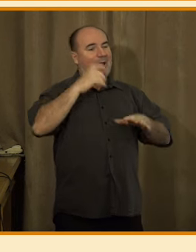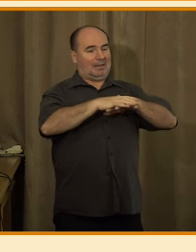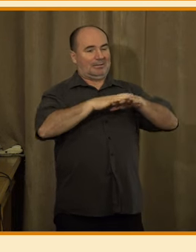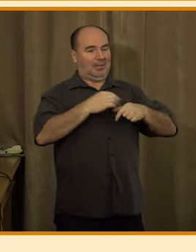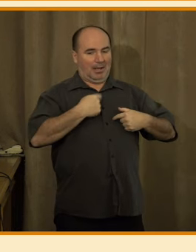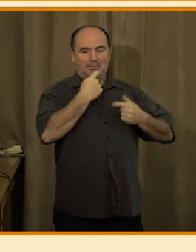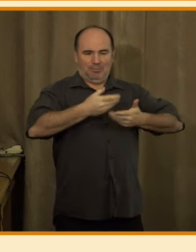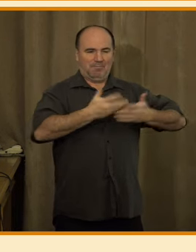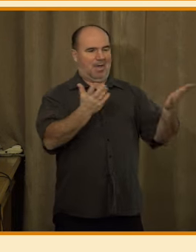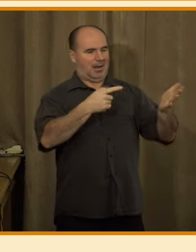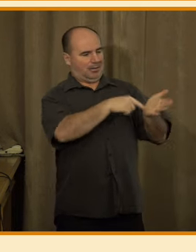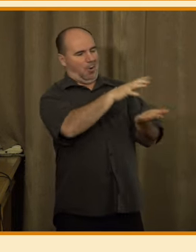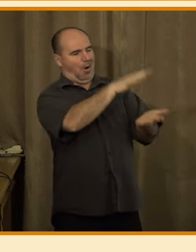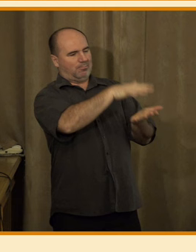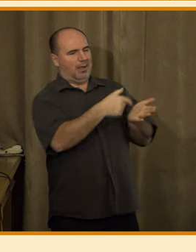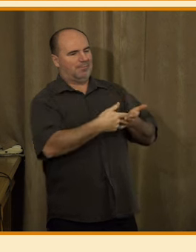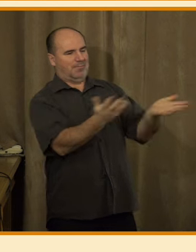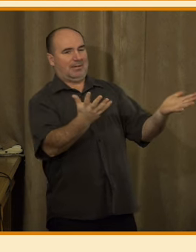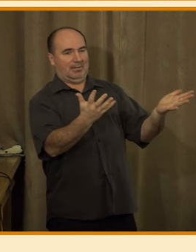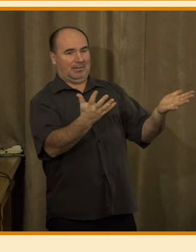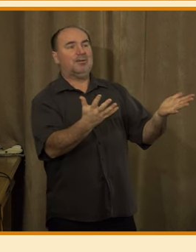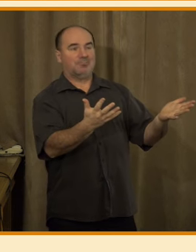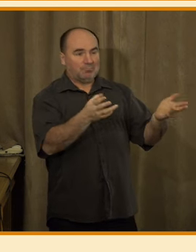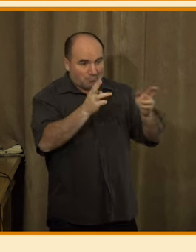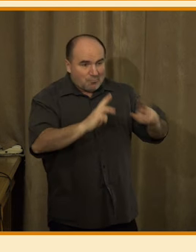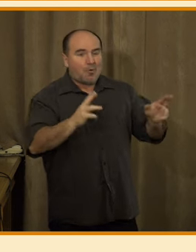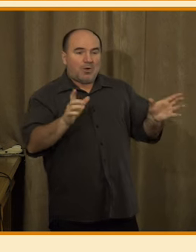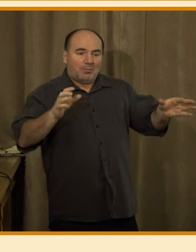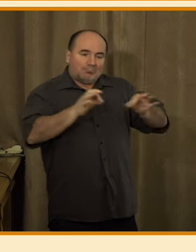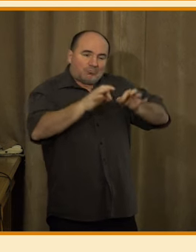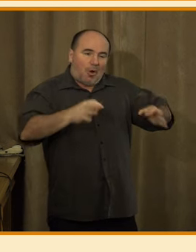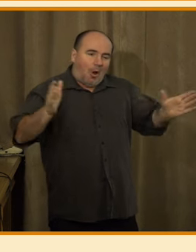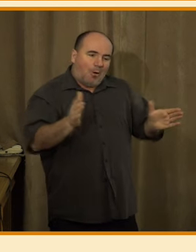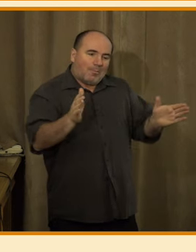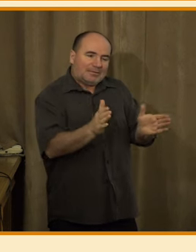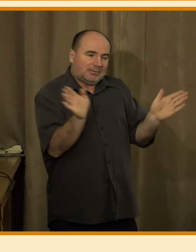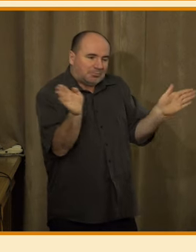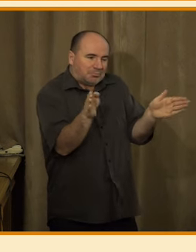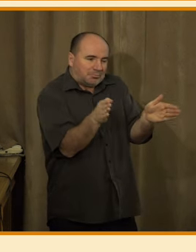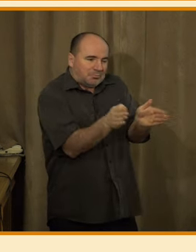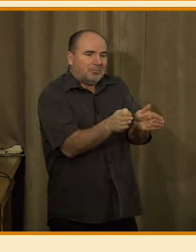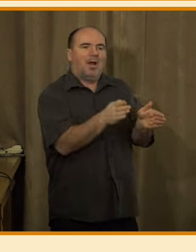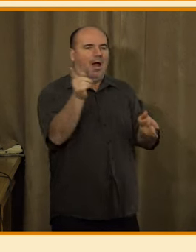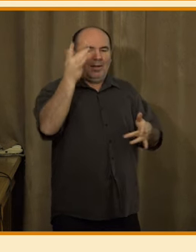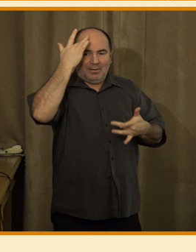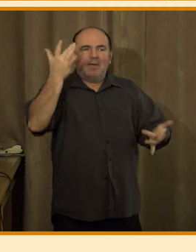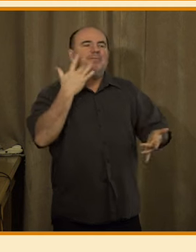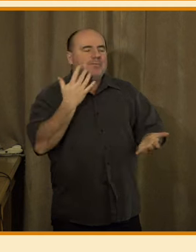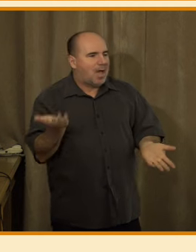vědomo té možnosti nějakým způsobem to omezit. A myslím si, že je to pozitivní výsledek v tom ohledu, že lidé teda znají